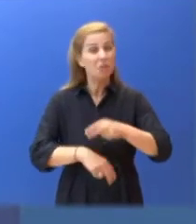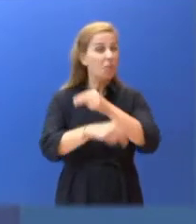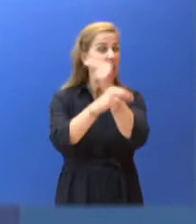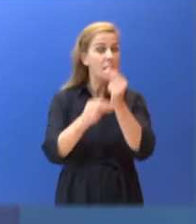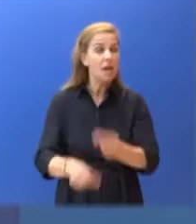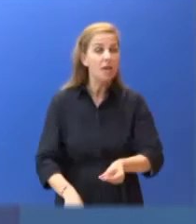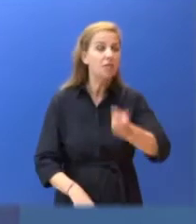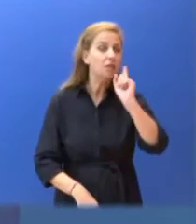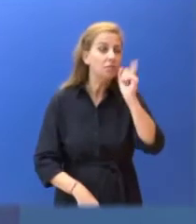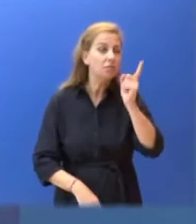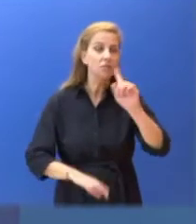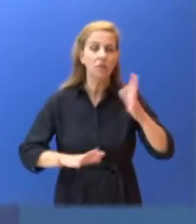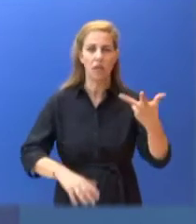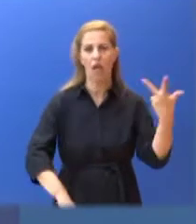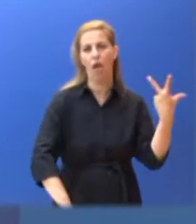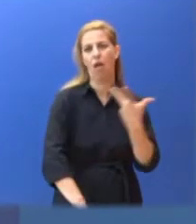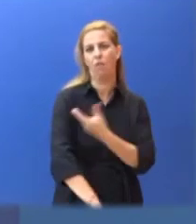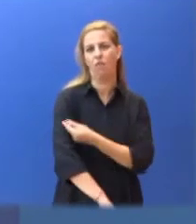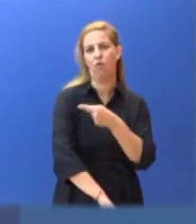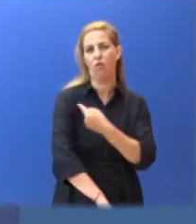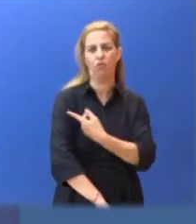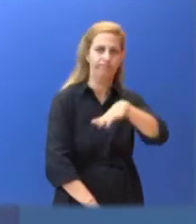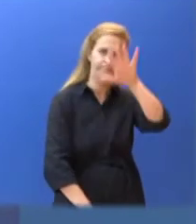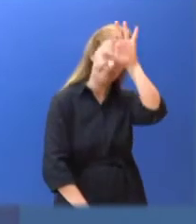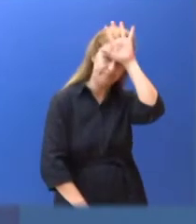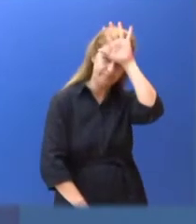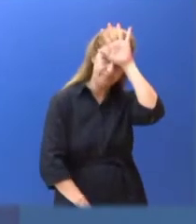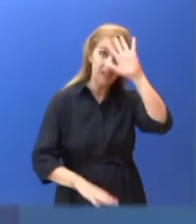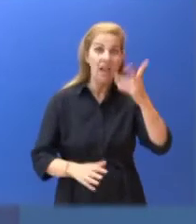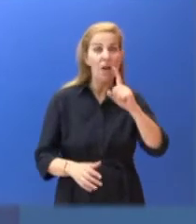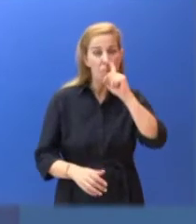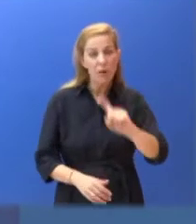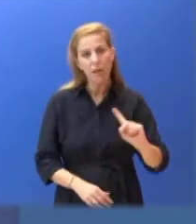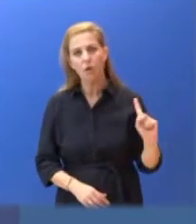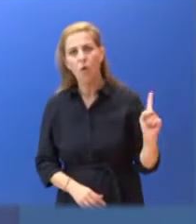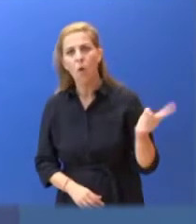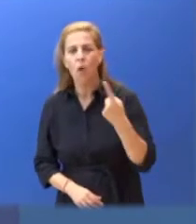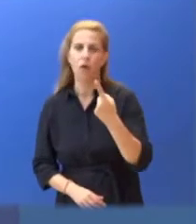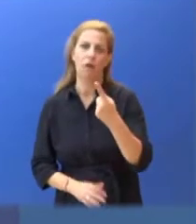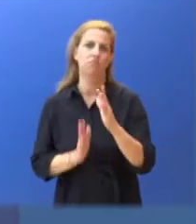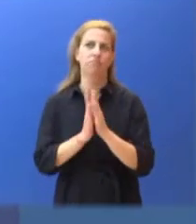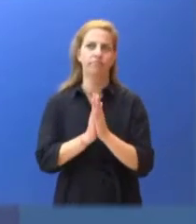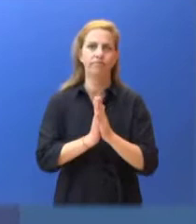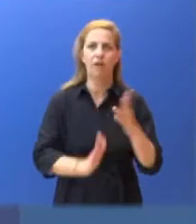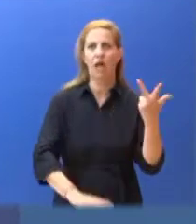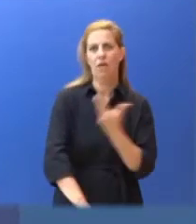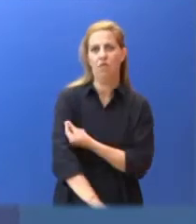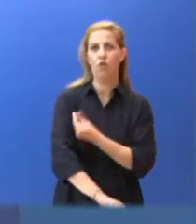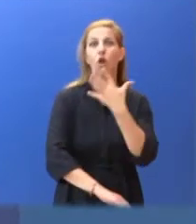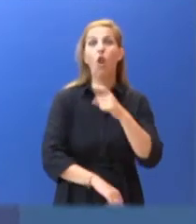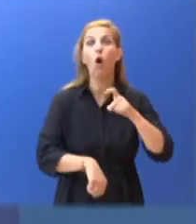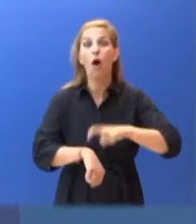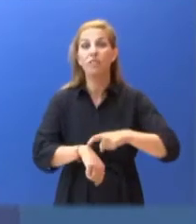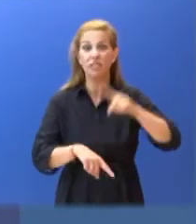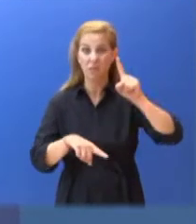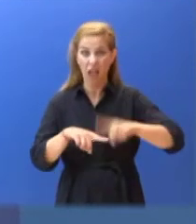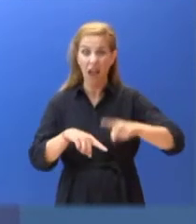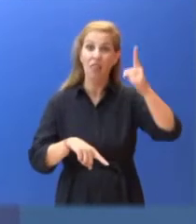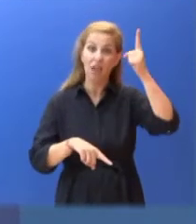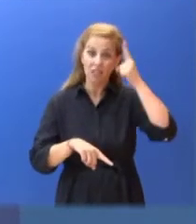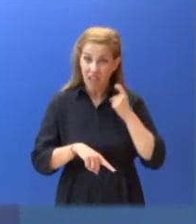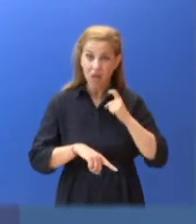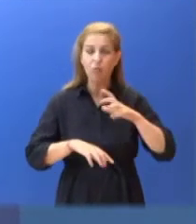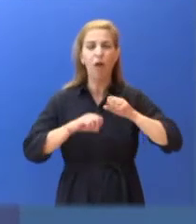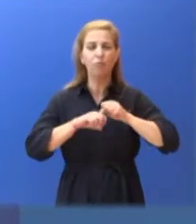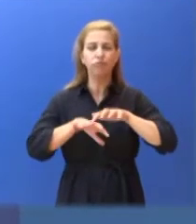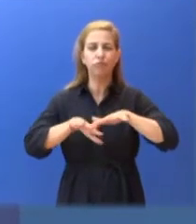παραμένει ο εμβολιασμός. Και η λύση αυτή γίνεται ακόμη πιο επιτακτική καθώς έχει εισβάλει και στη χώρα μας και αναμένεται να επικρατήσει το